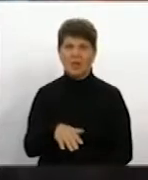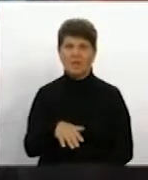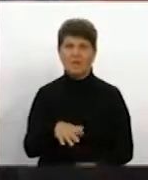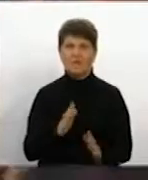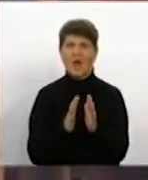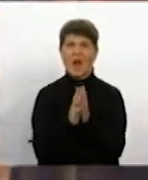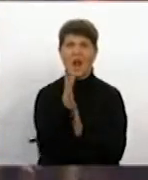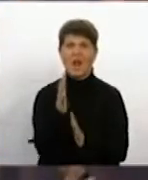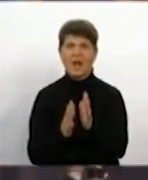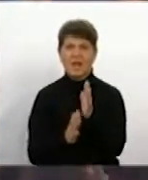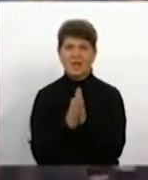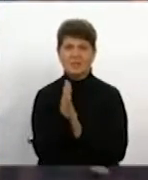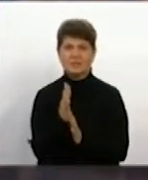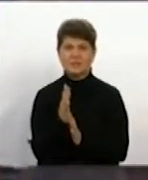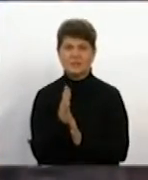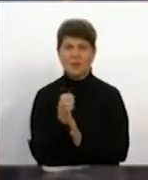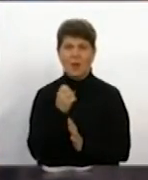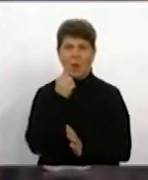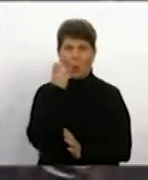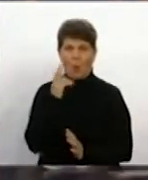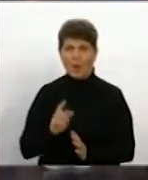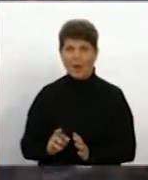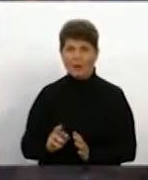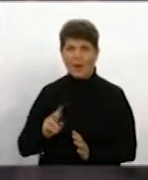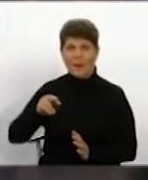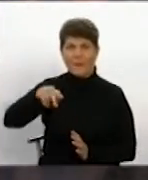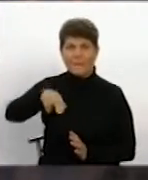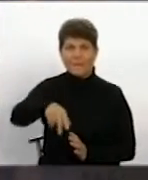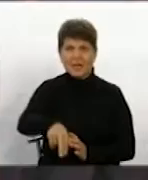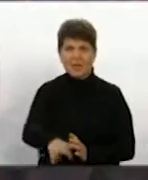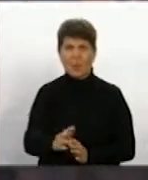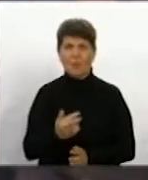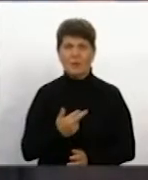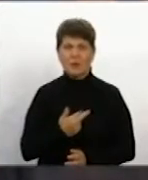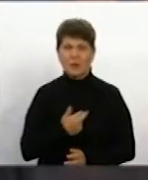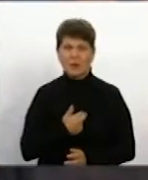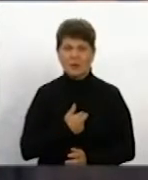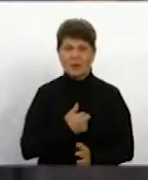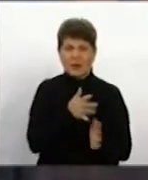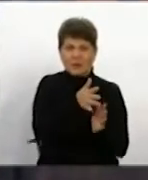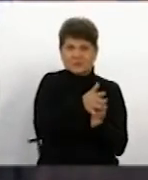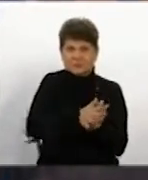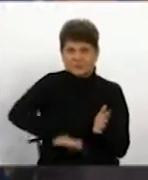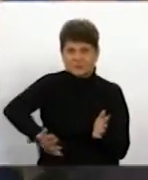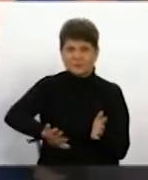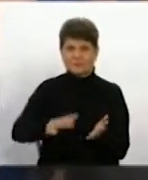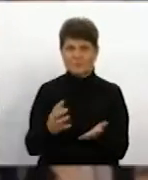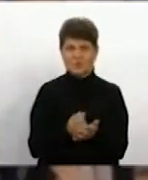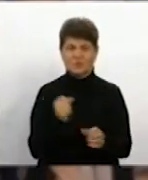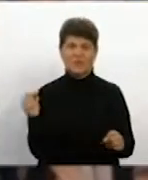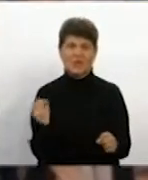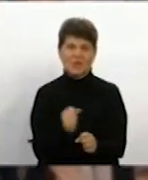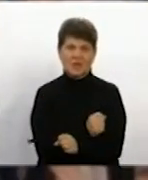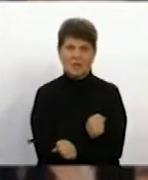При переході утічка я сховся і вручив травму ноги.